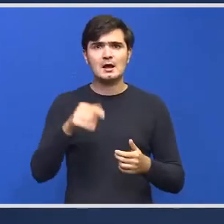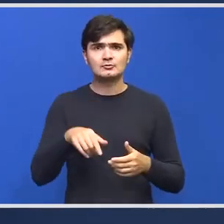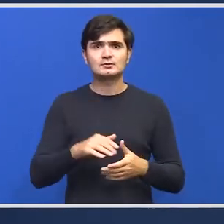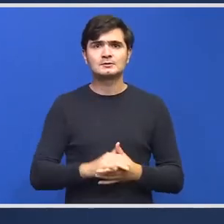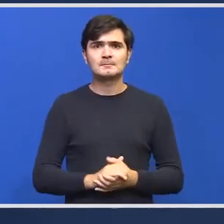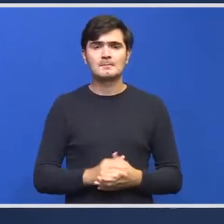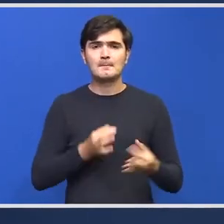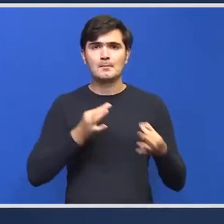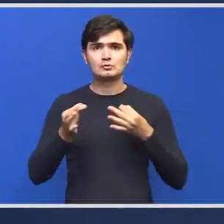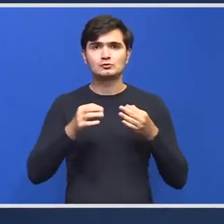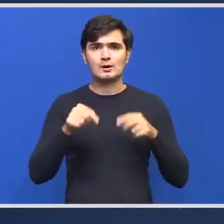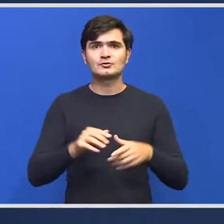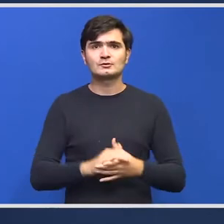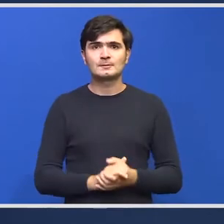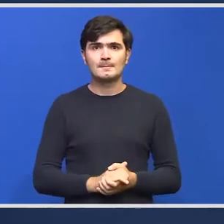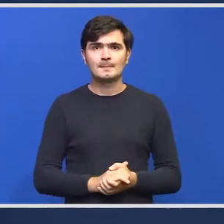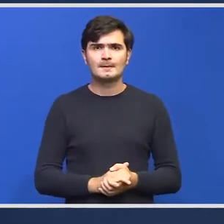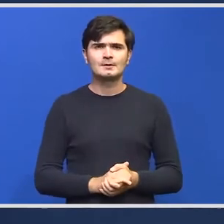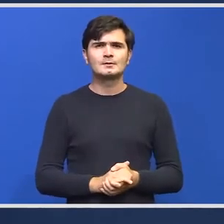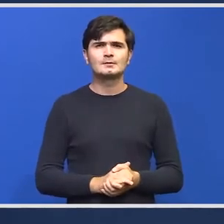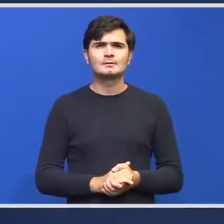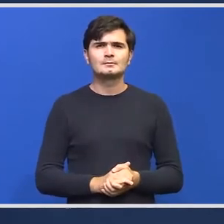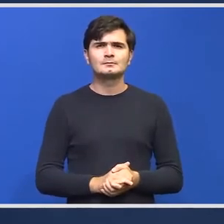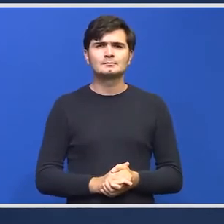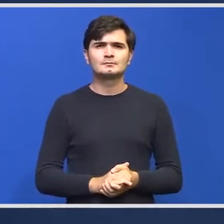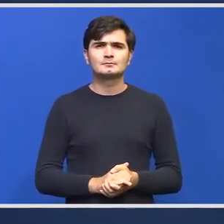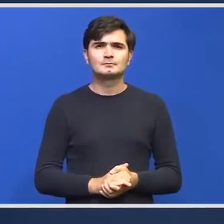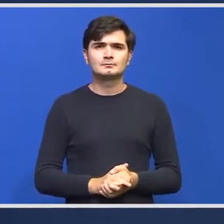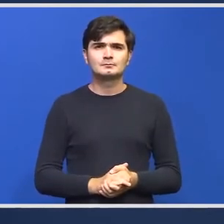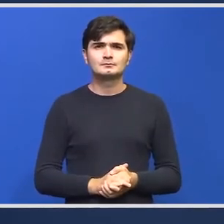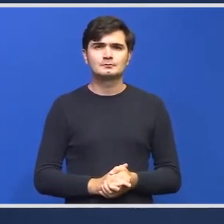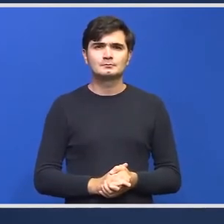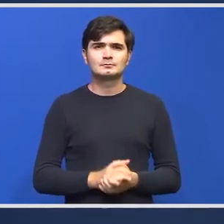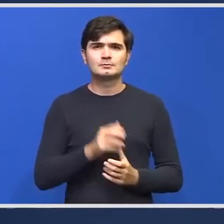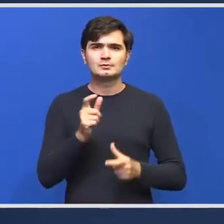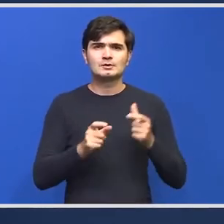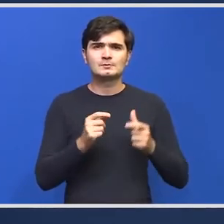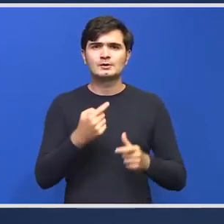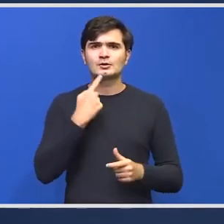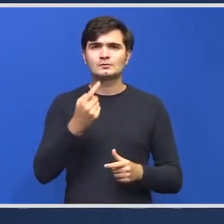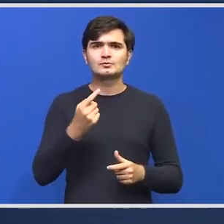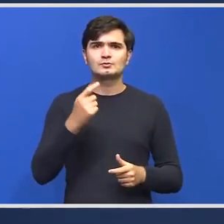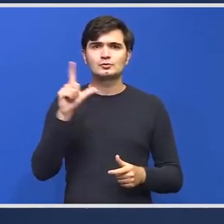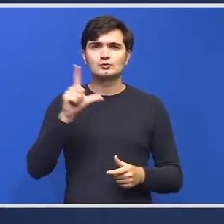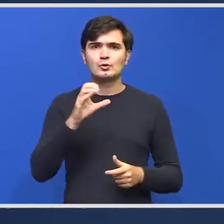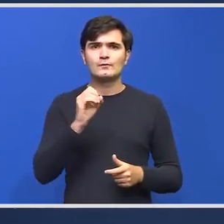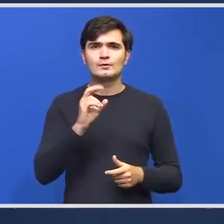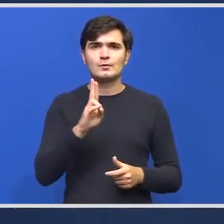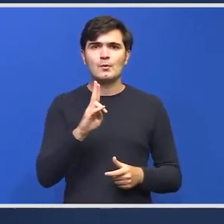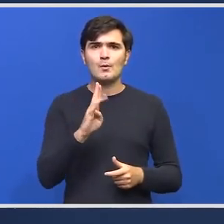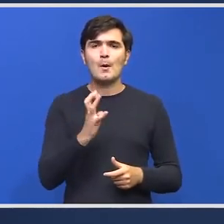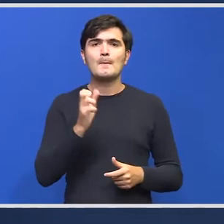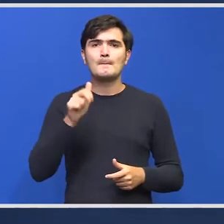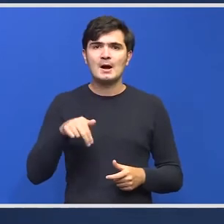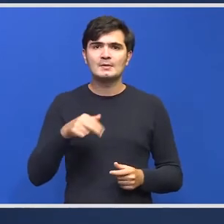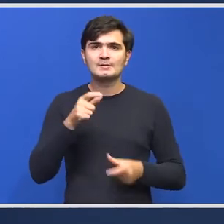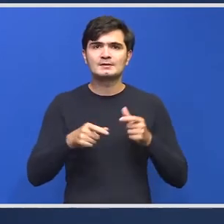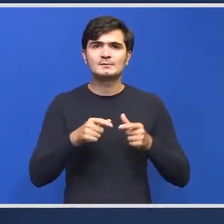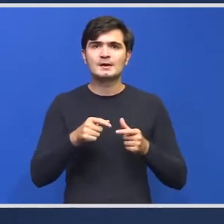susțin o măsură de acest gen. Și dacă mai permiteți o întrebare referitor la declarațiile lui Ludovic Orban, susțina, apropo de